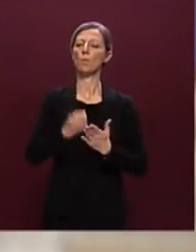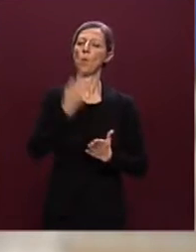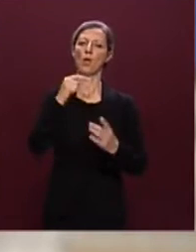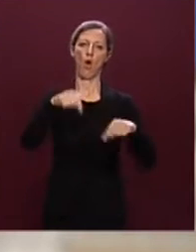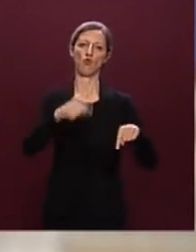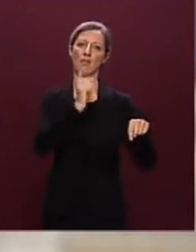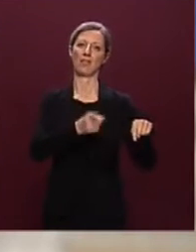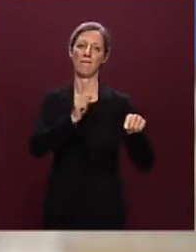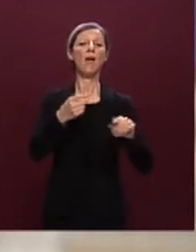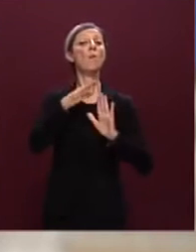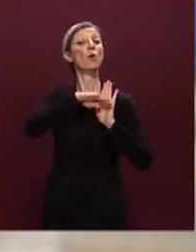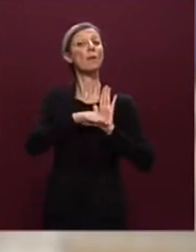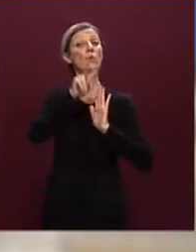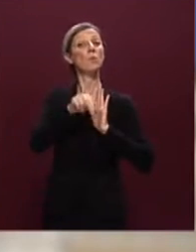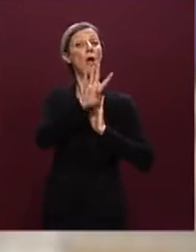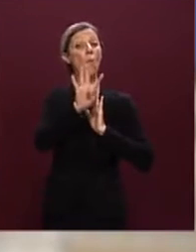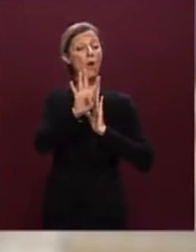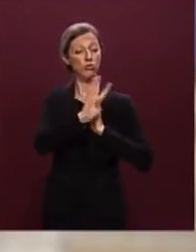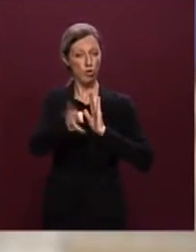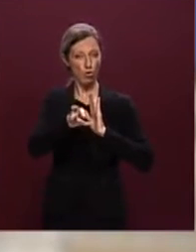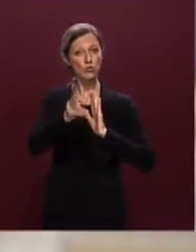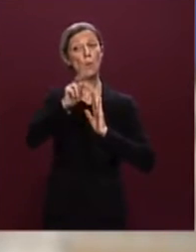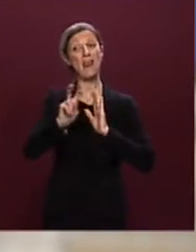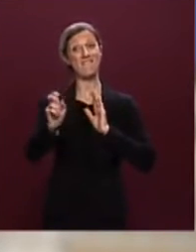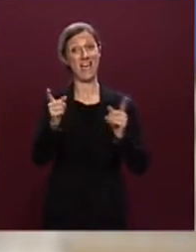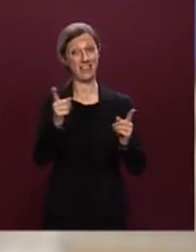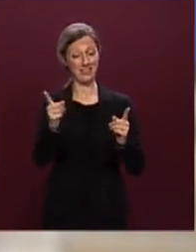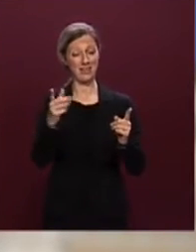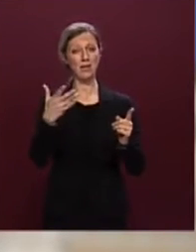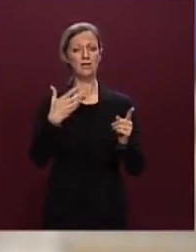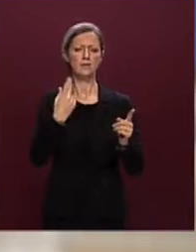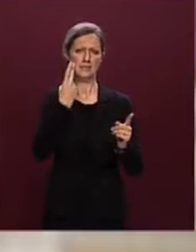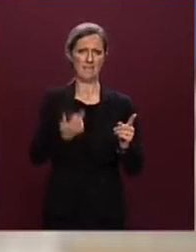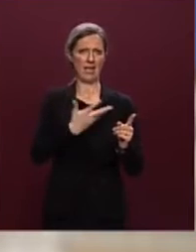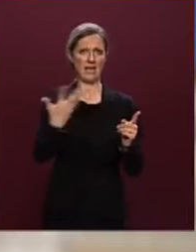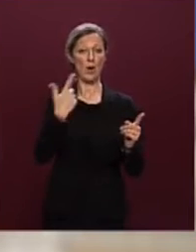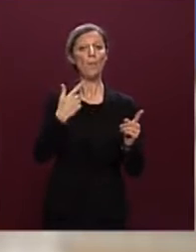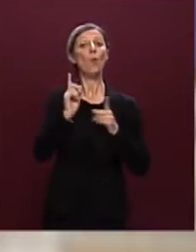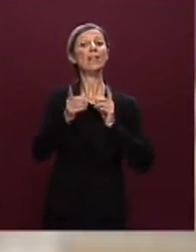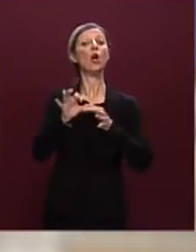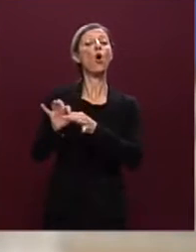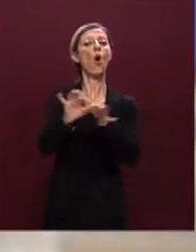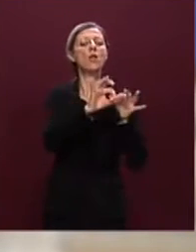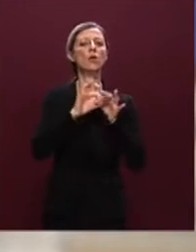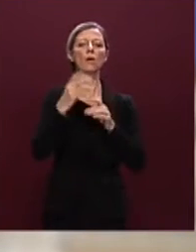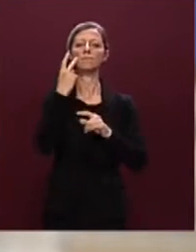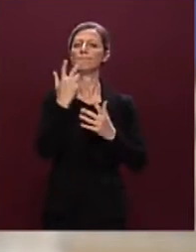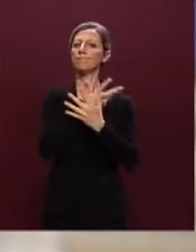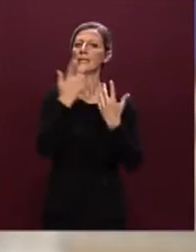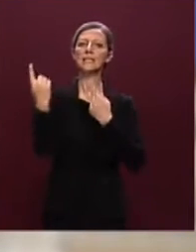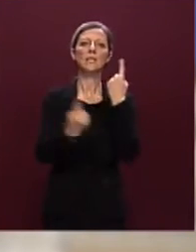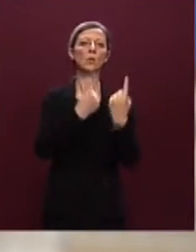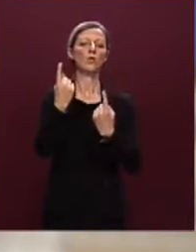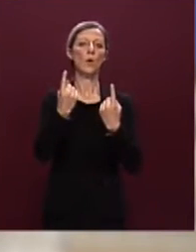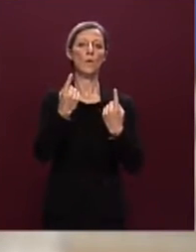alla programmazione del 2014-2020, laddove emerge, per quanto riguarda la politica di coesione, una situazione che sicuramente non è